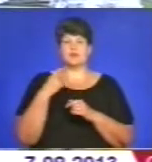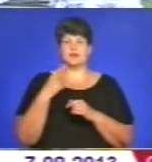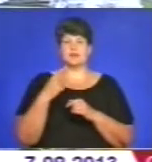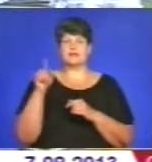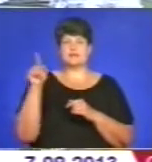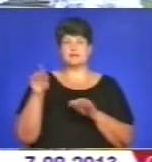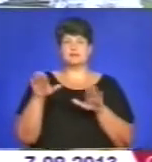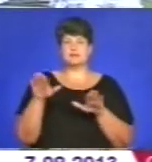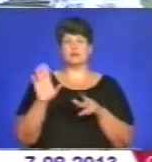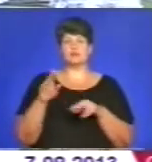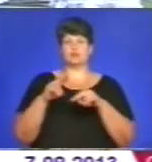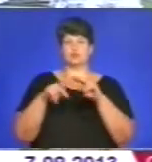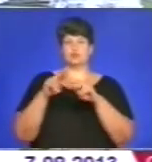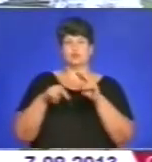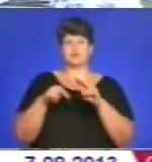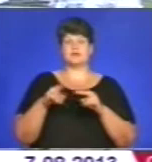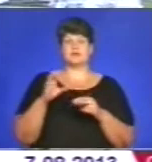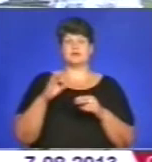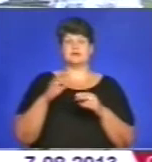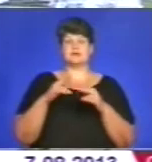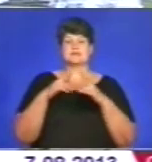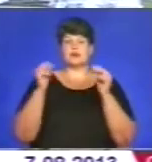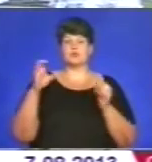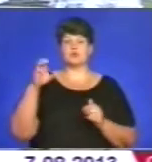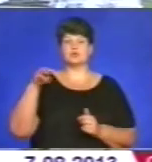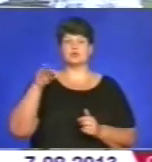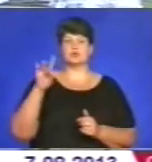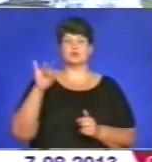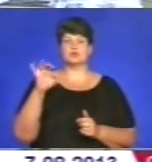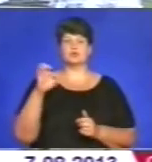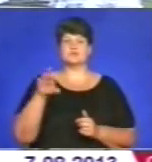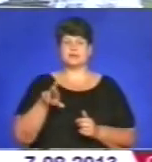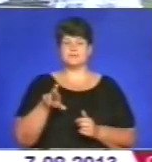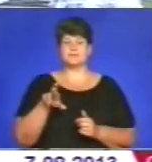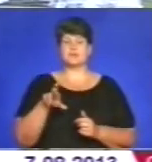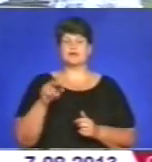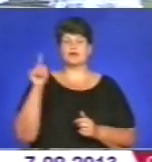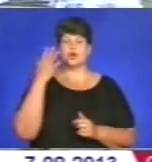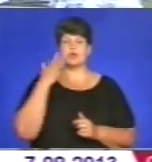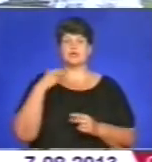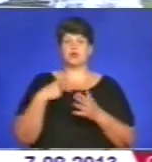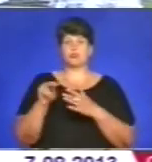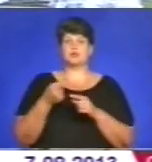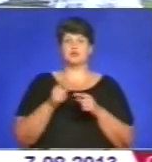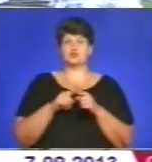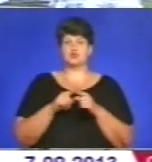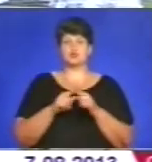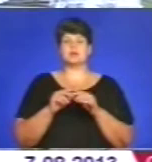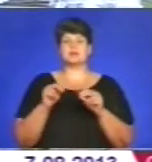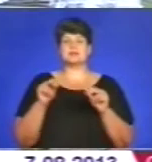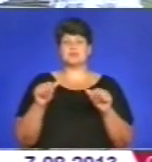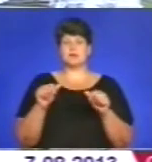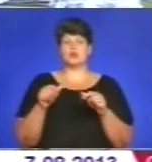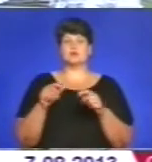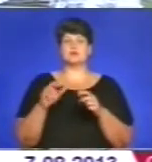І на цій місцині був побудований замок Струся. Тоді, після того, як вони купили цю землю, замок був розібраний, ну